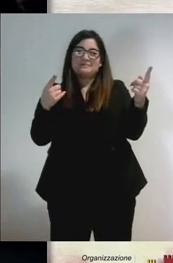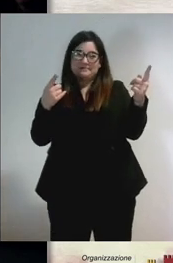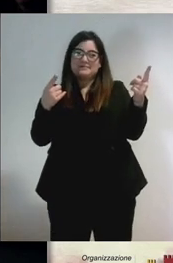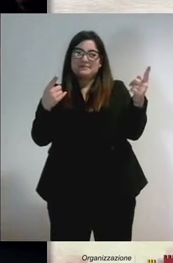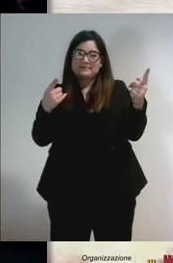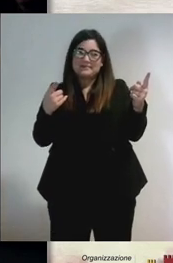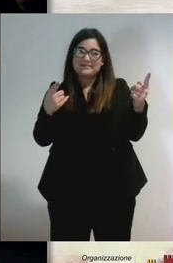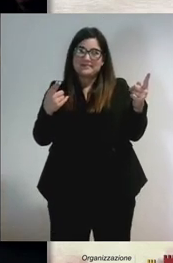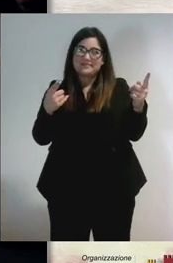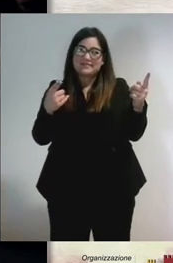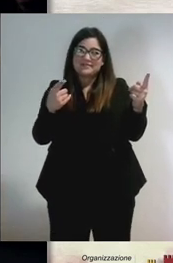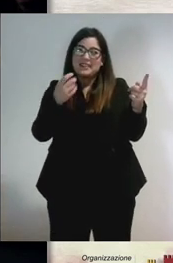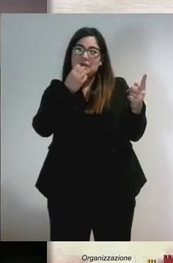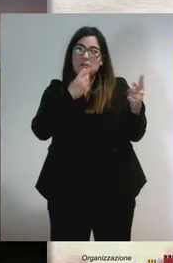voi. Grazie.